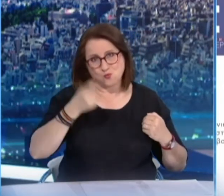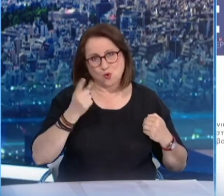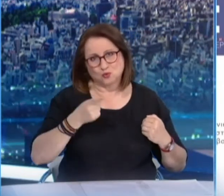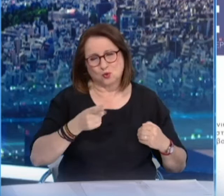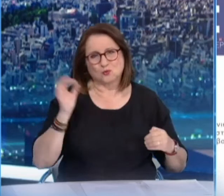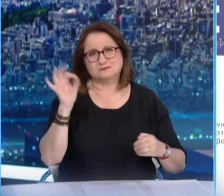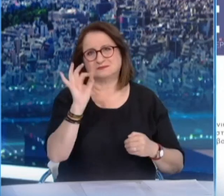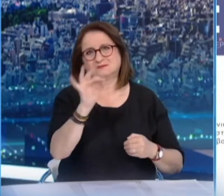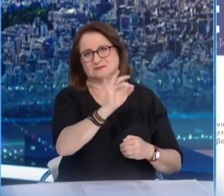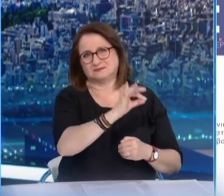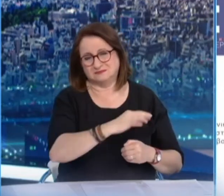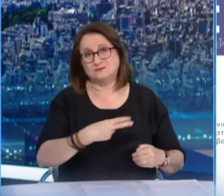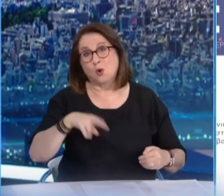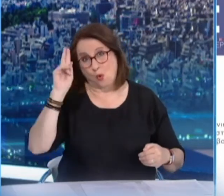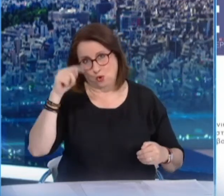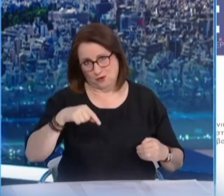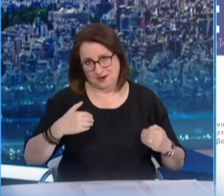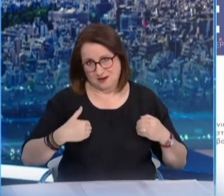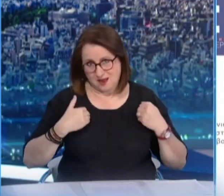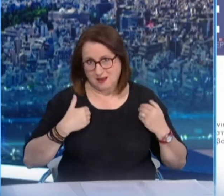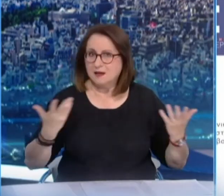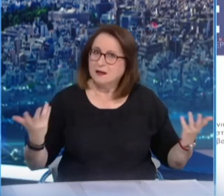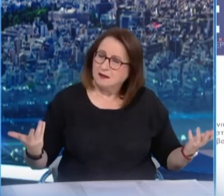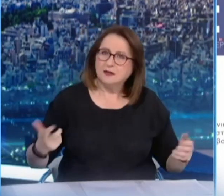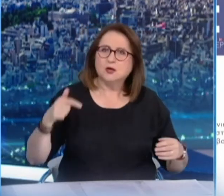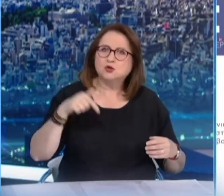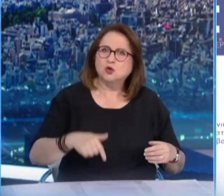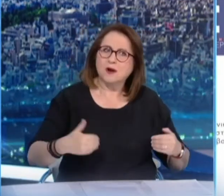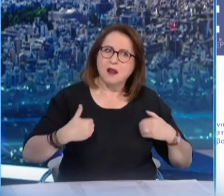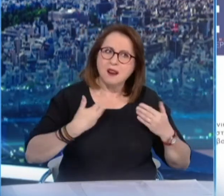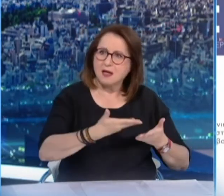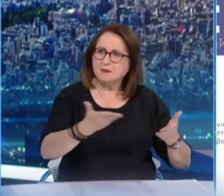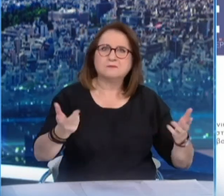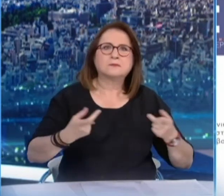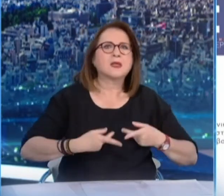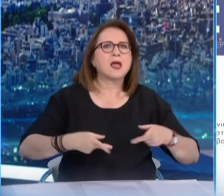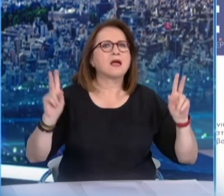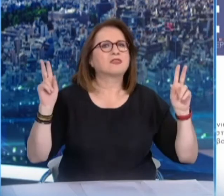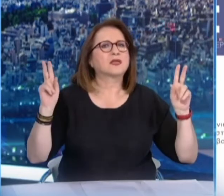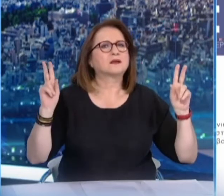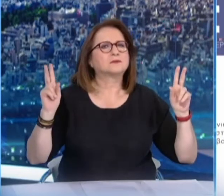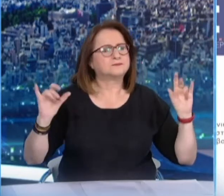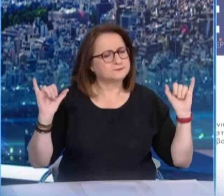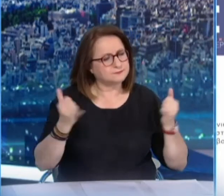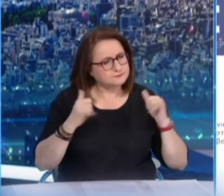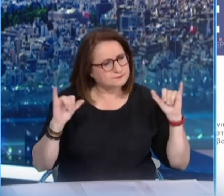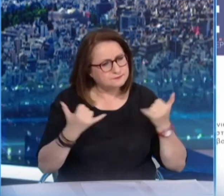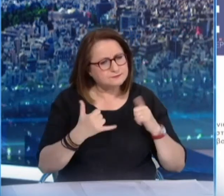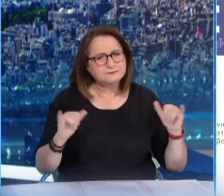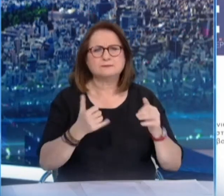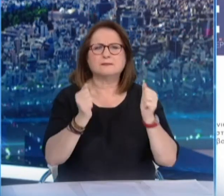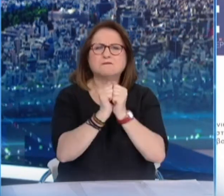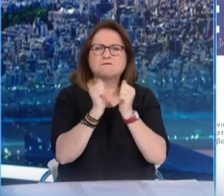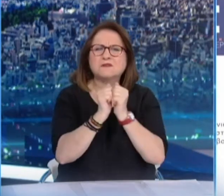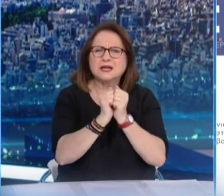που είχατε, έχετε τώρα πια τη δυνατότητα να κάνετε πολλά από αυτά που σας αρέσουν στον ελεύθερο χρόνο σας, να βγείτε έξω να δείτε